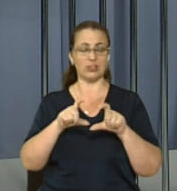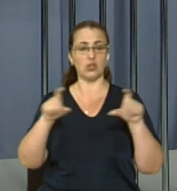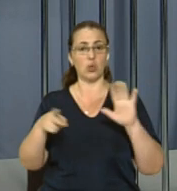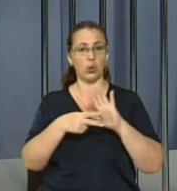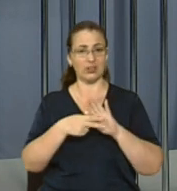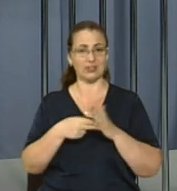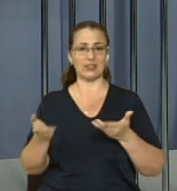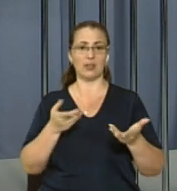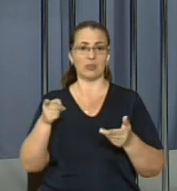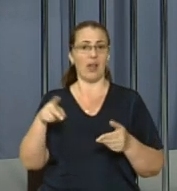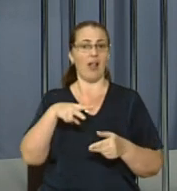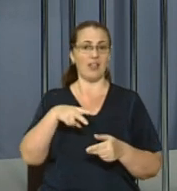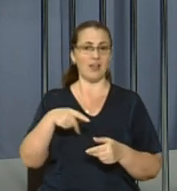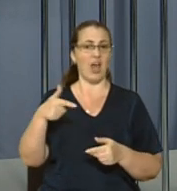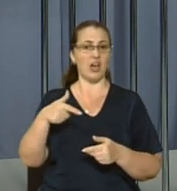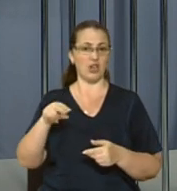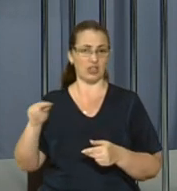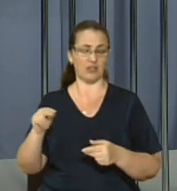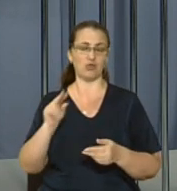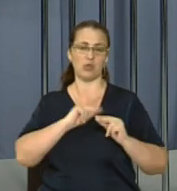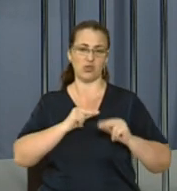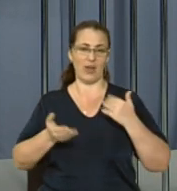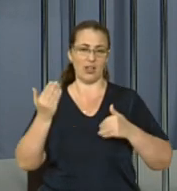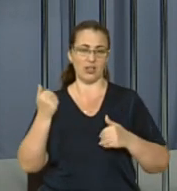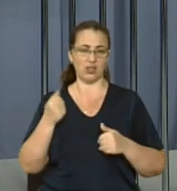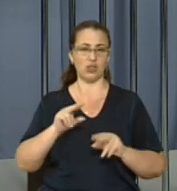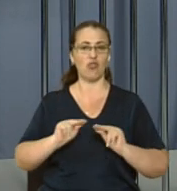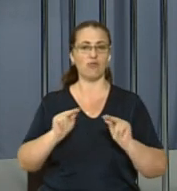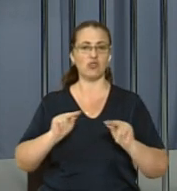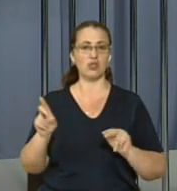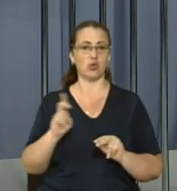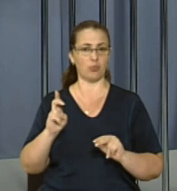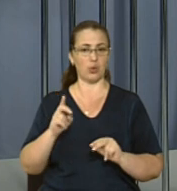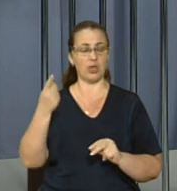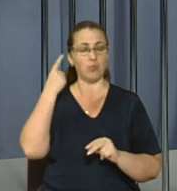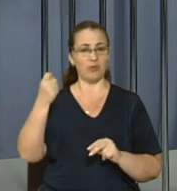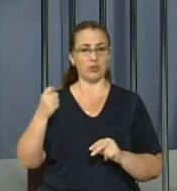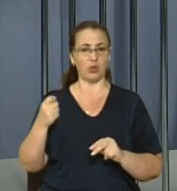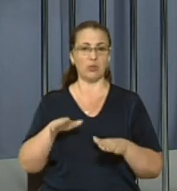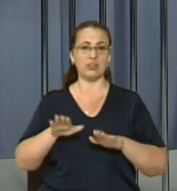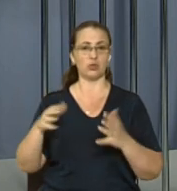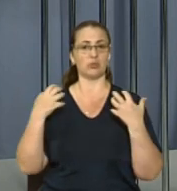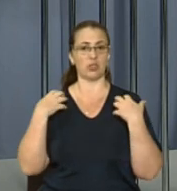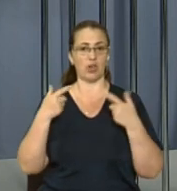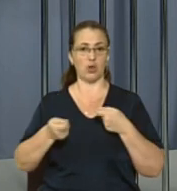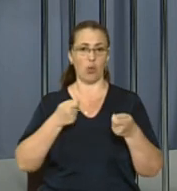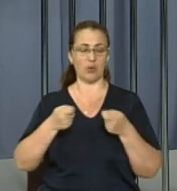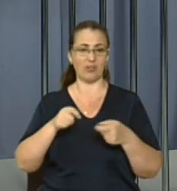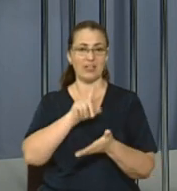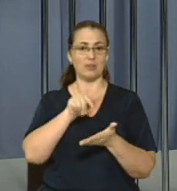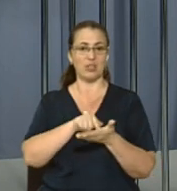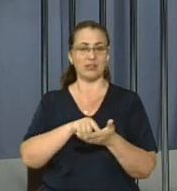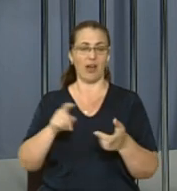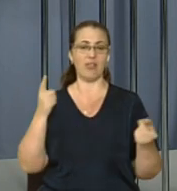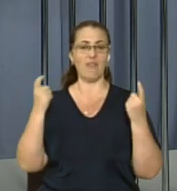де Лілія Гриневич раніше працювала вчителькою біології. Як повідомила заступниця начальника управління із питань інформаційної політики та